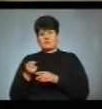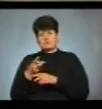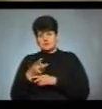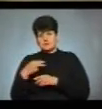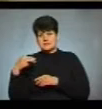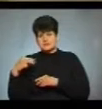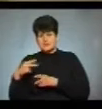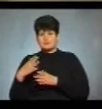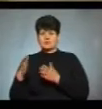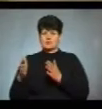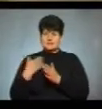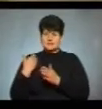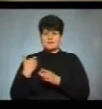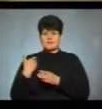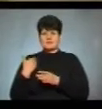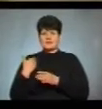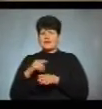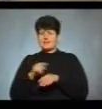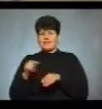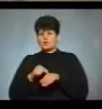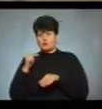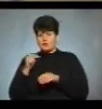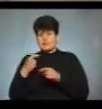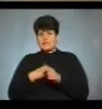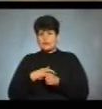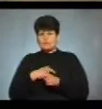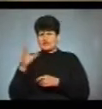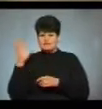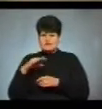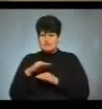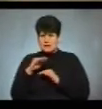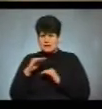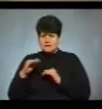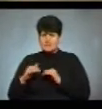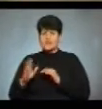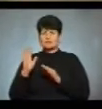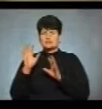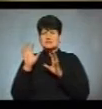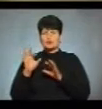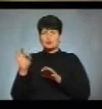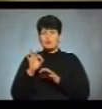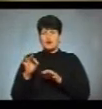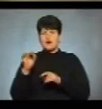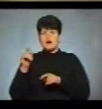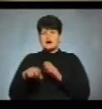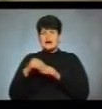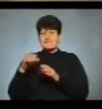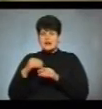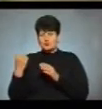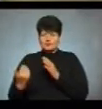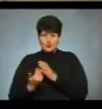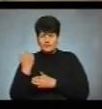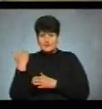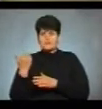зняття недоторканості з депутатів всіх рівнів, те, що, скажімо, буде закон про референдум новий, про місцеві